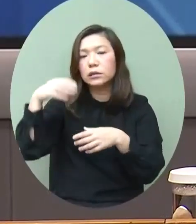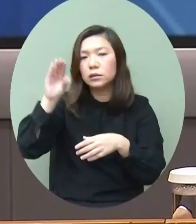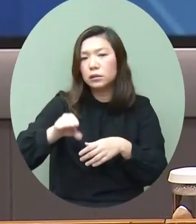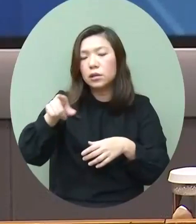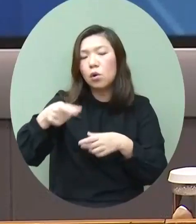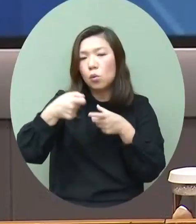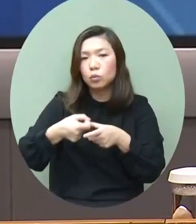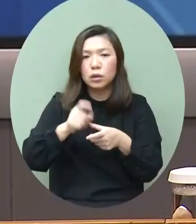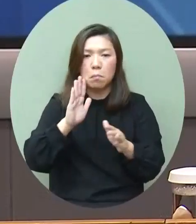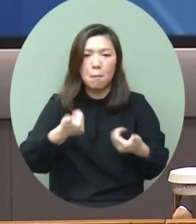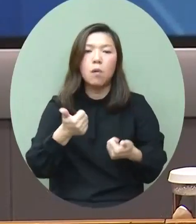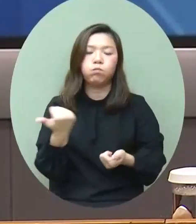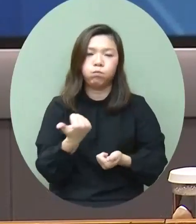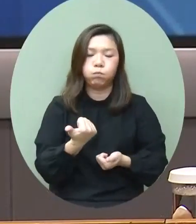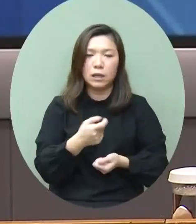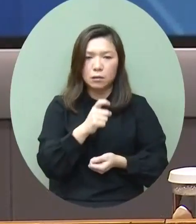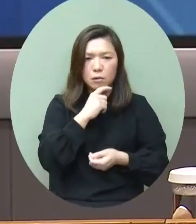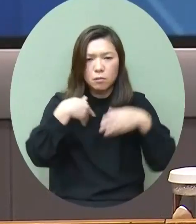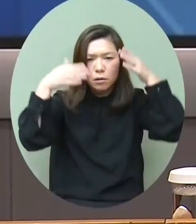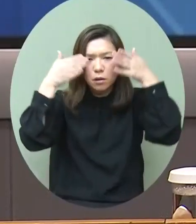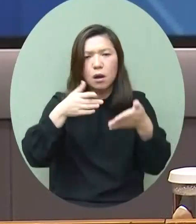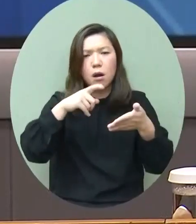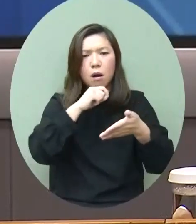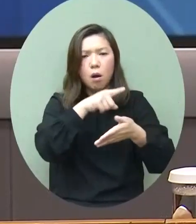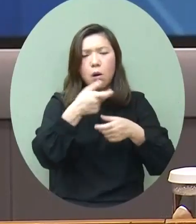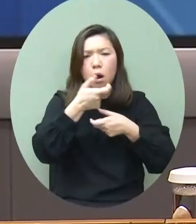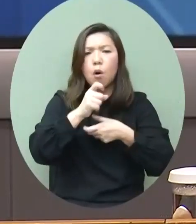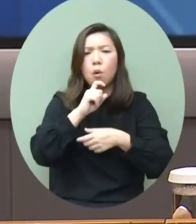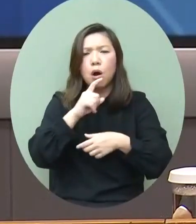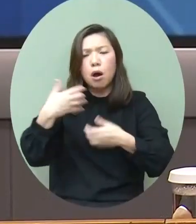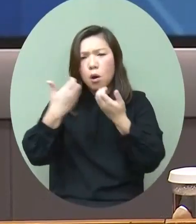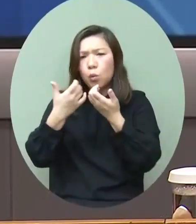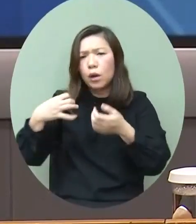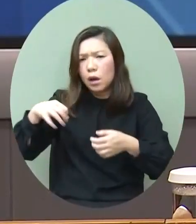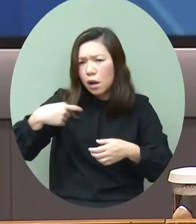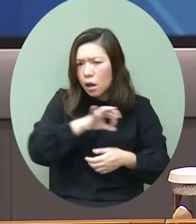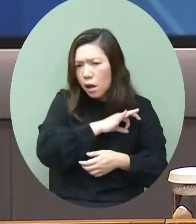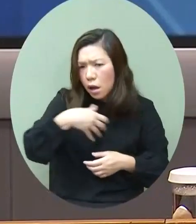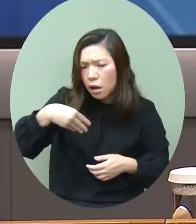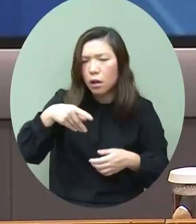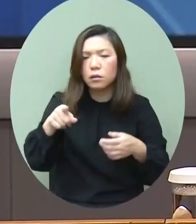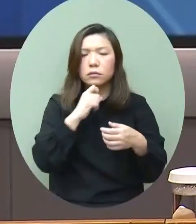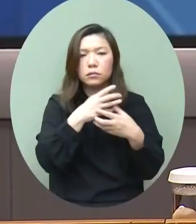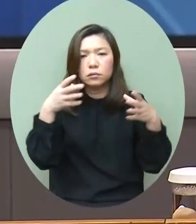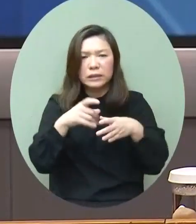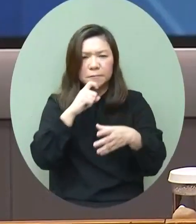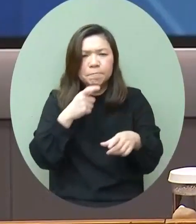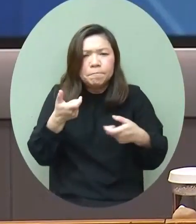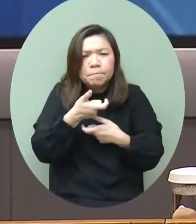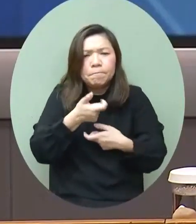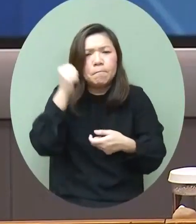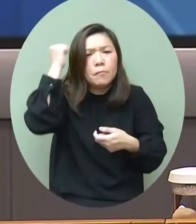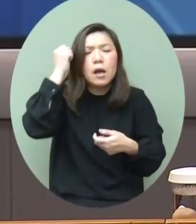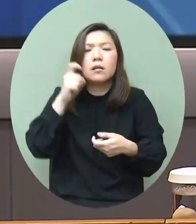同時我們亦都關注金融和會計業界在疫情之下面對一些在營運方面的困難